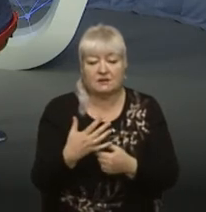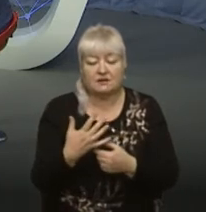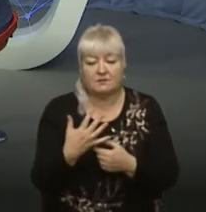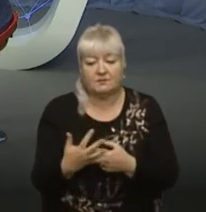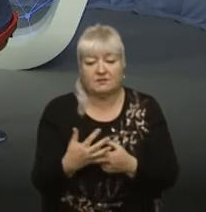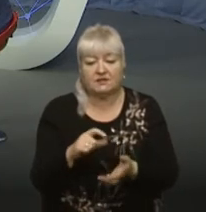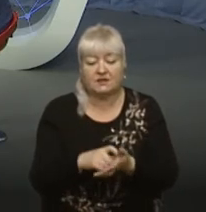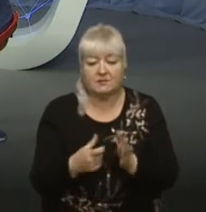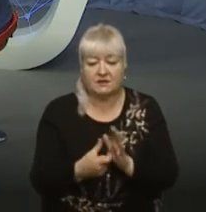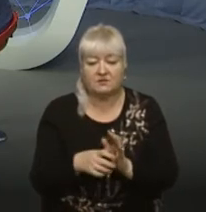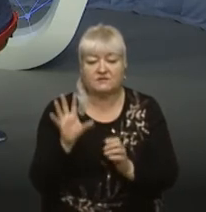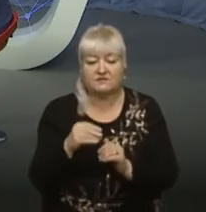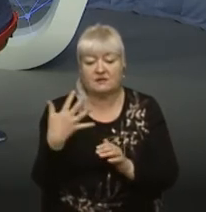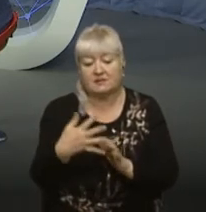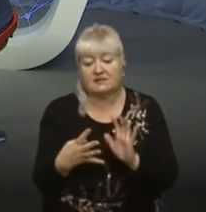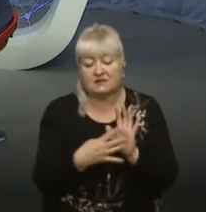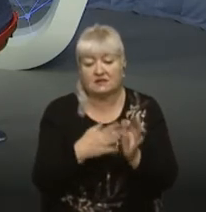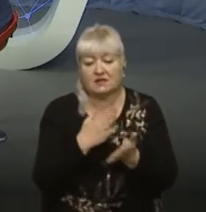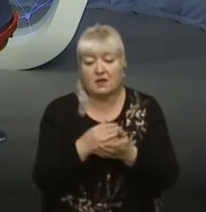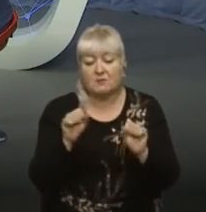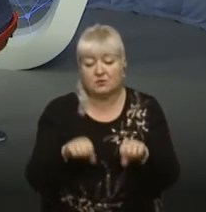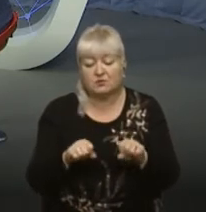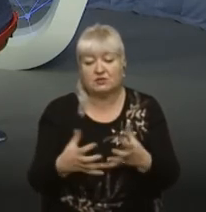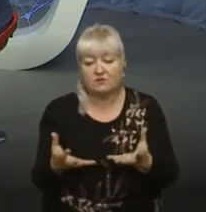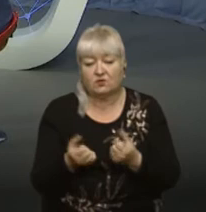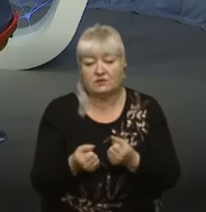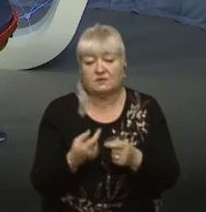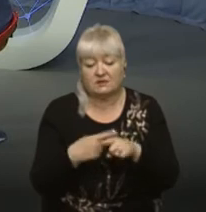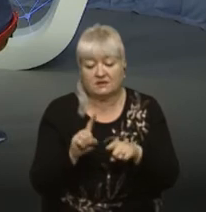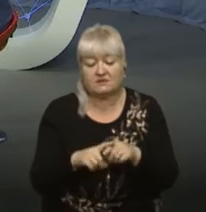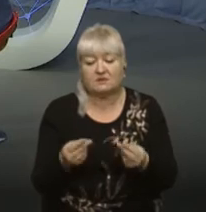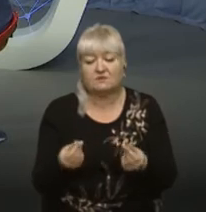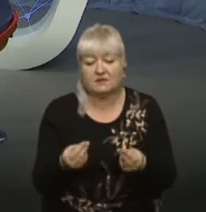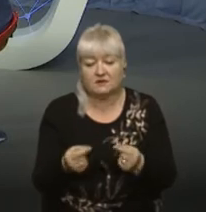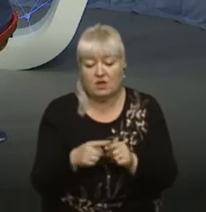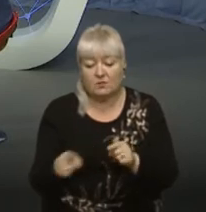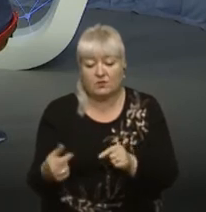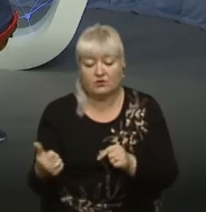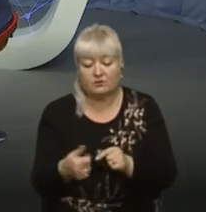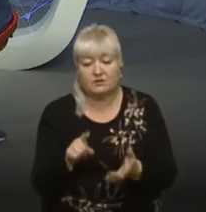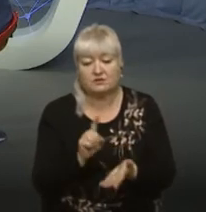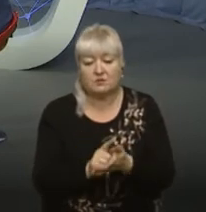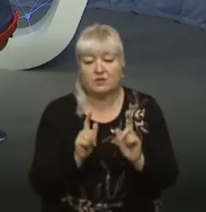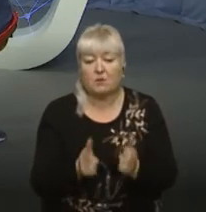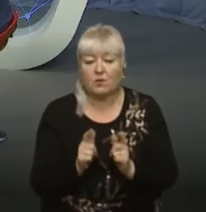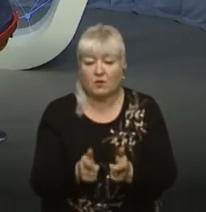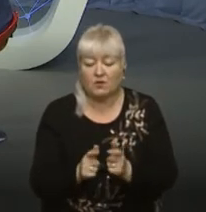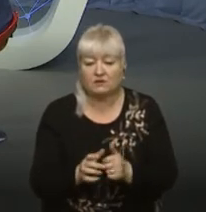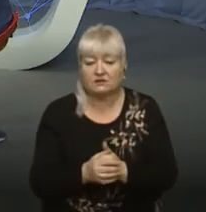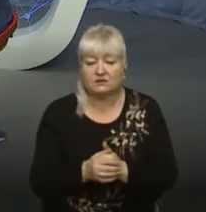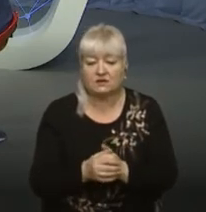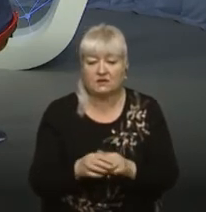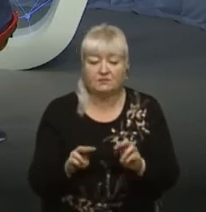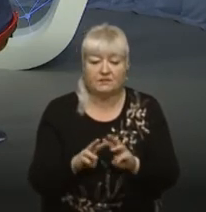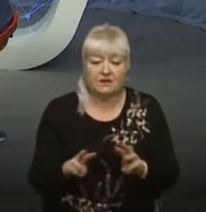але всі 59 мають можливість отримати це фінансування. Ми протягом цього тижня маємо погодити це з Мінфіном, з